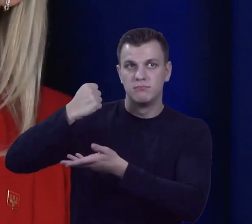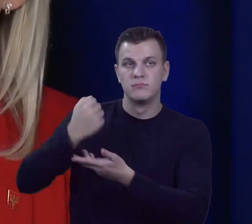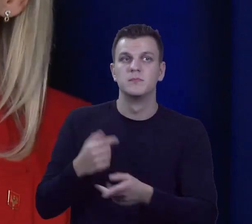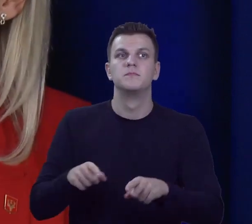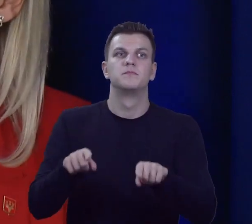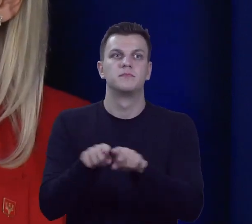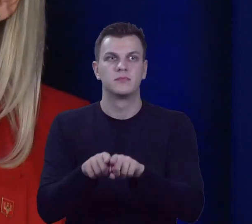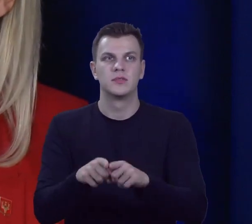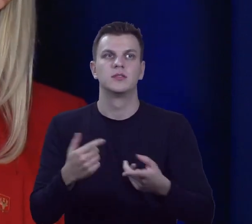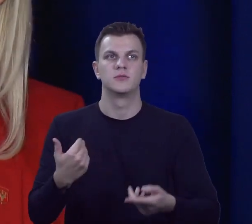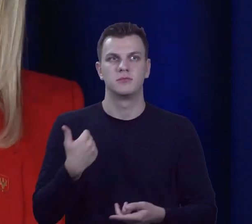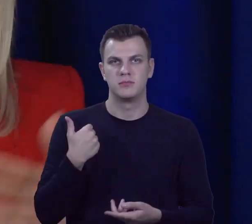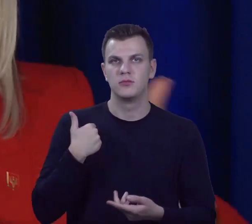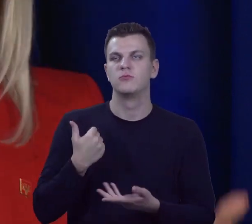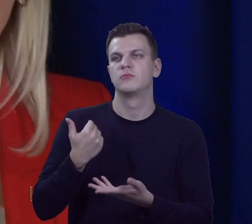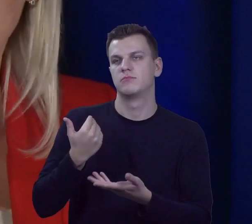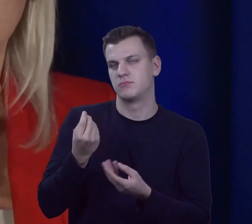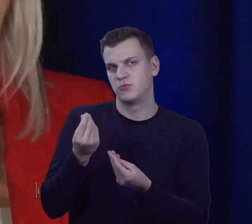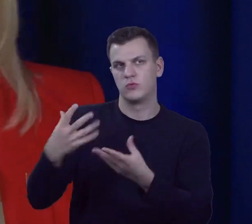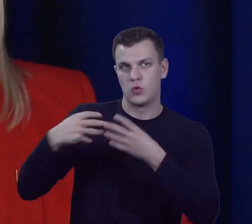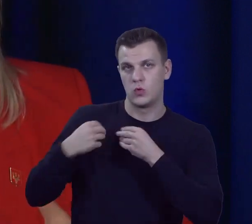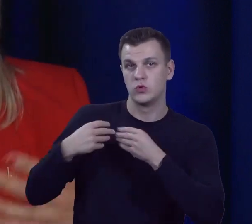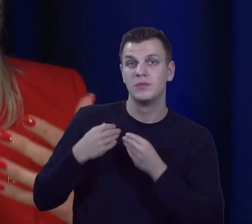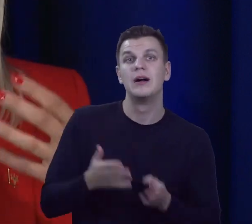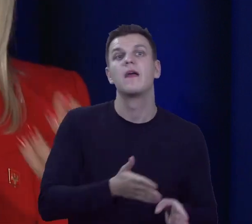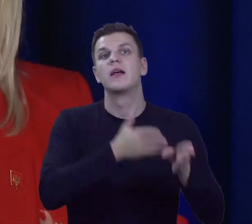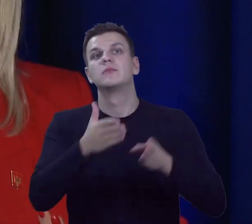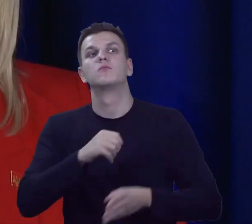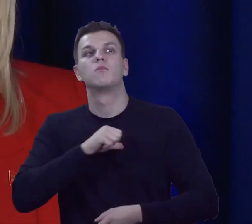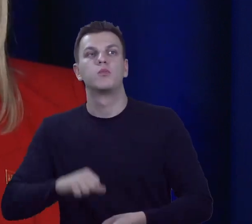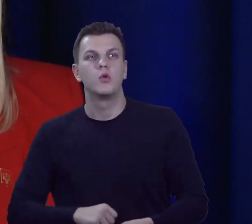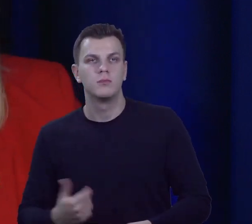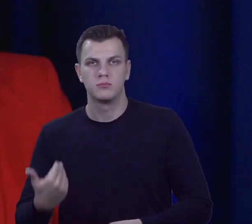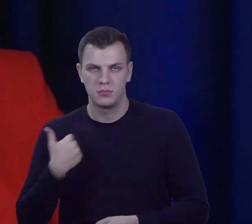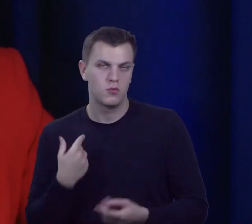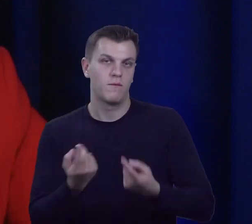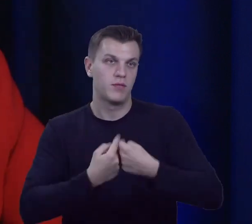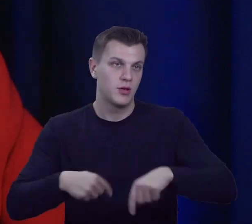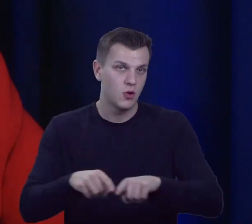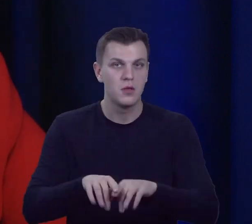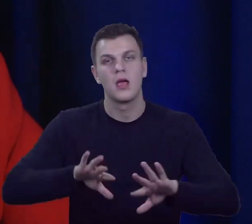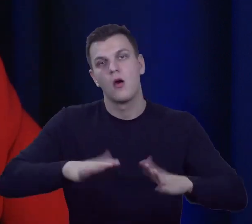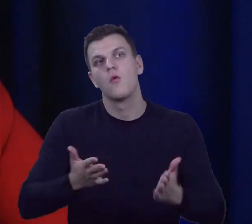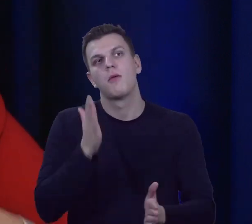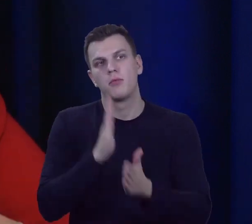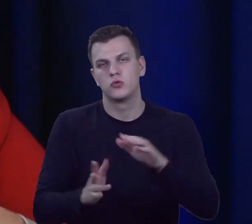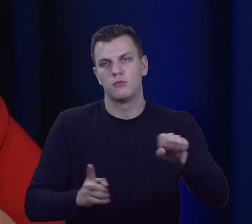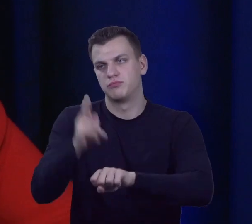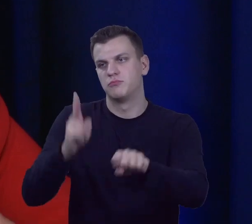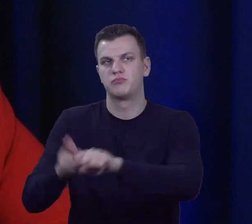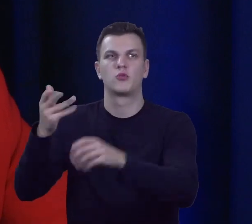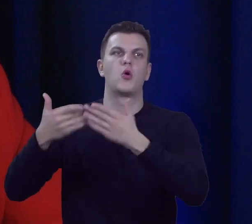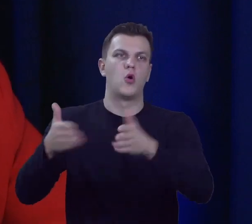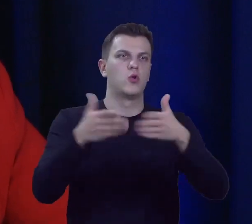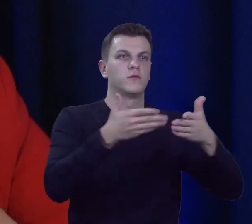trwało pozyskiwanie funduszy. Na kolejnego trafiało, że akurat realizował to, bądź po prostu przecinał stęgi. My sami